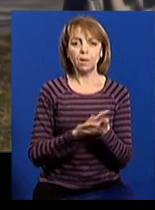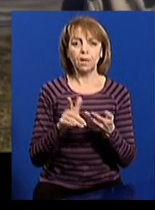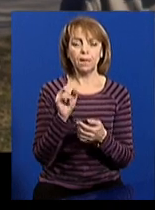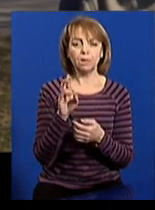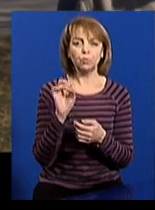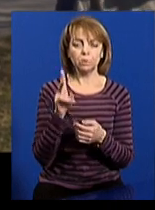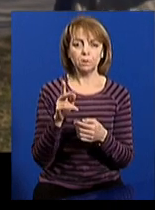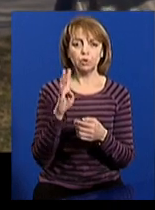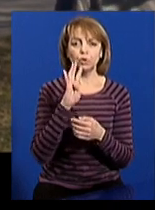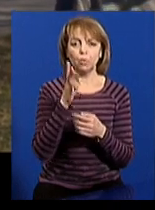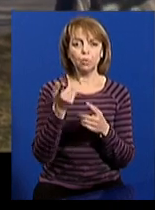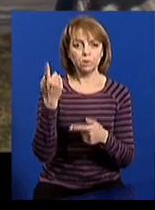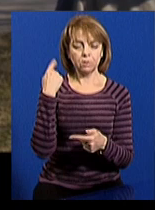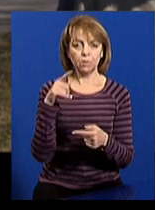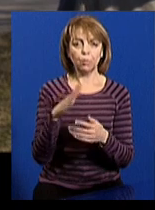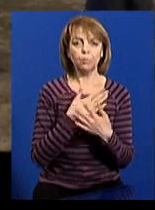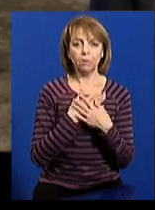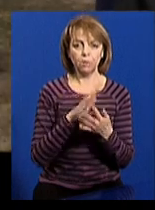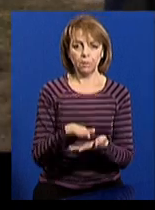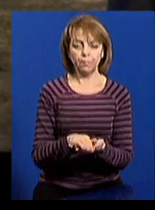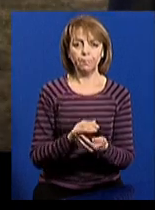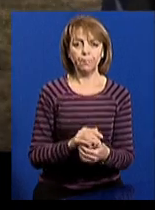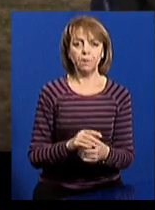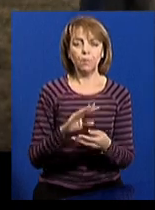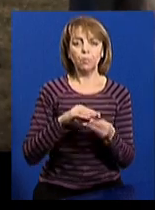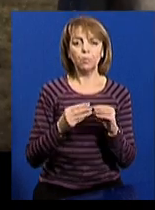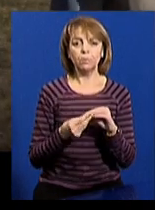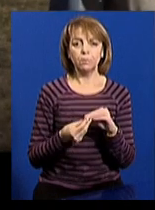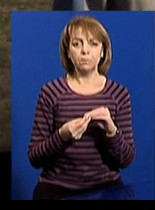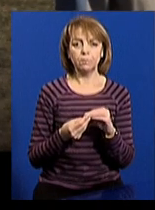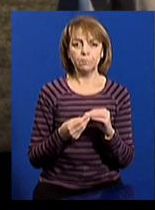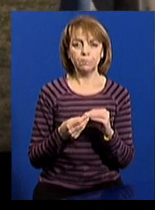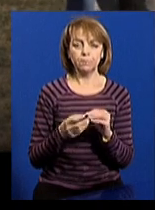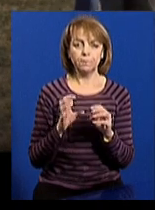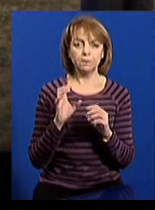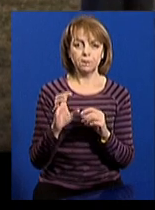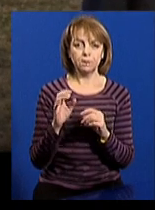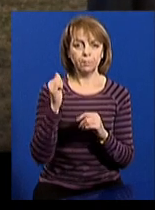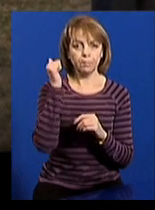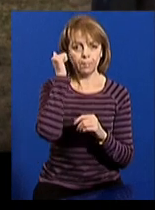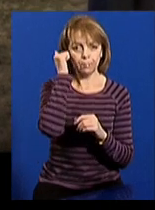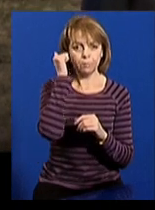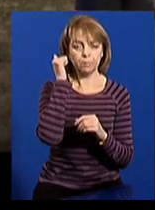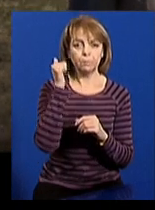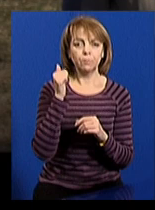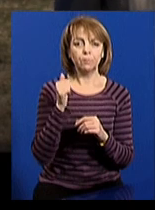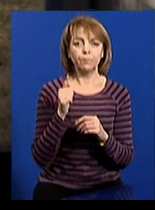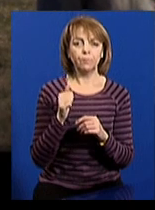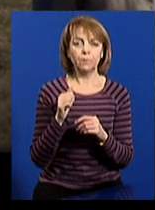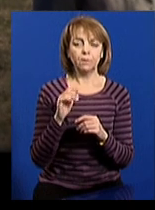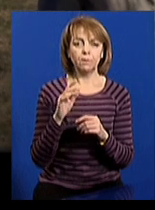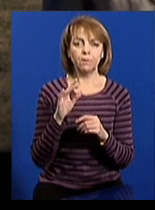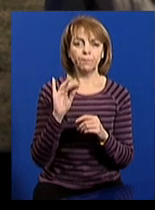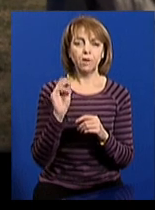Гуріна. Чотири роки тому вона померла. Проблему з пам'яттю